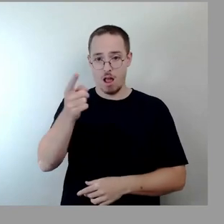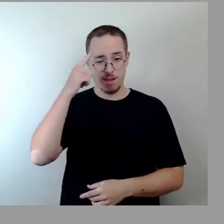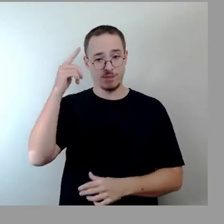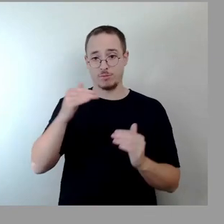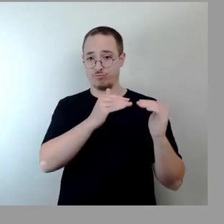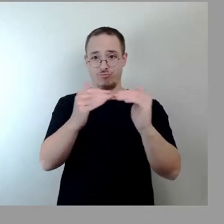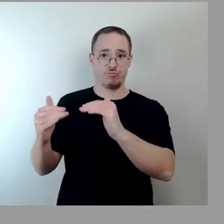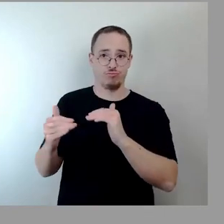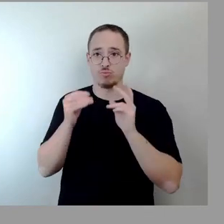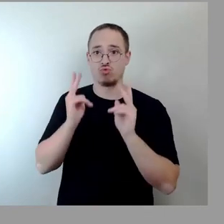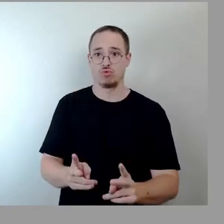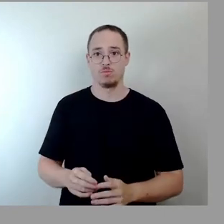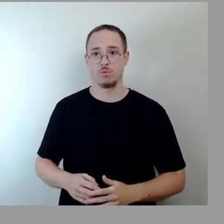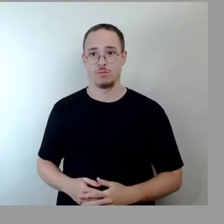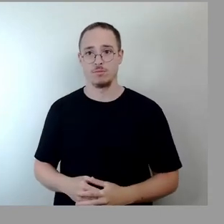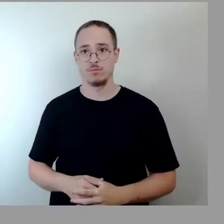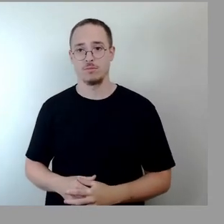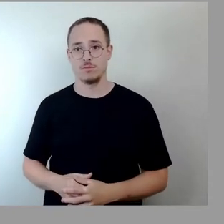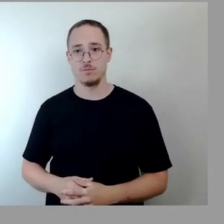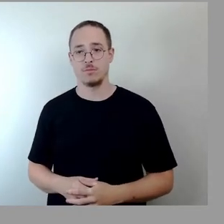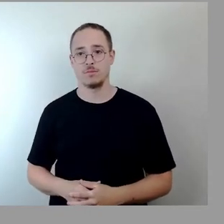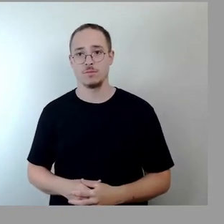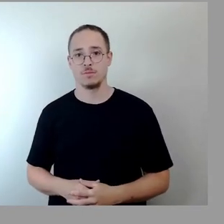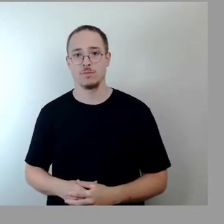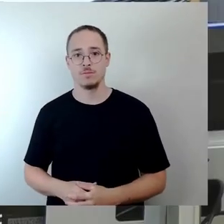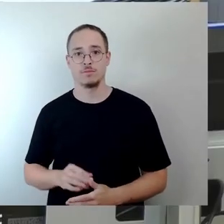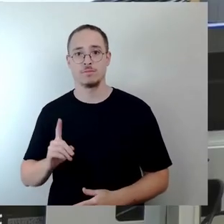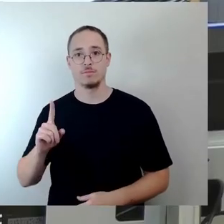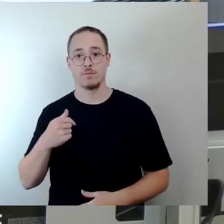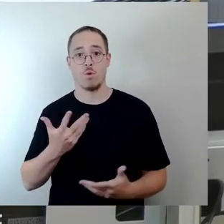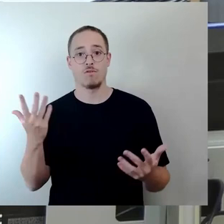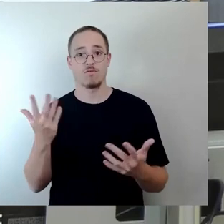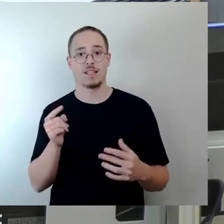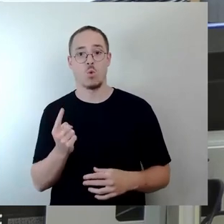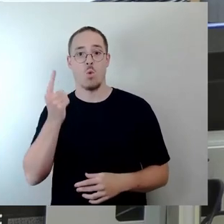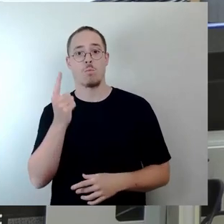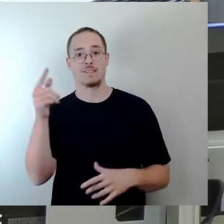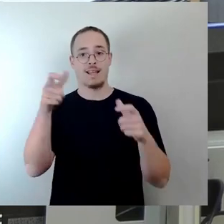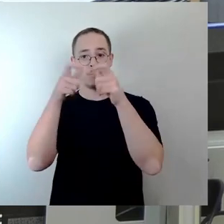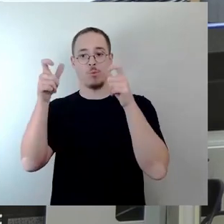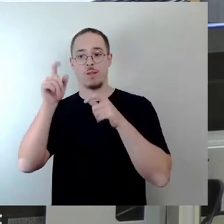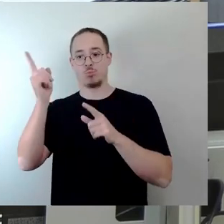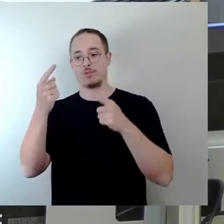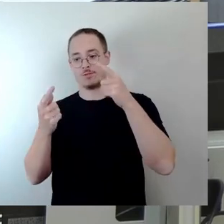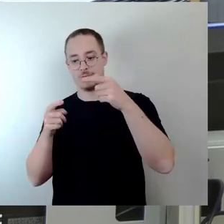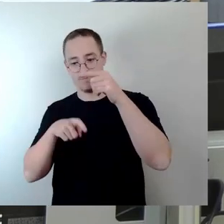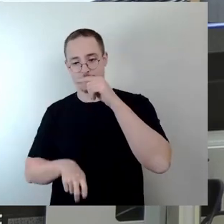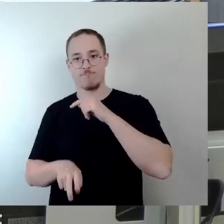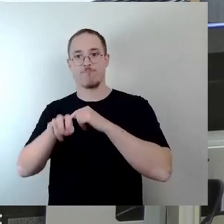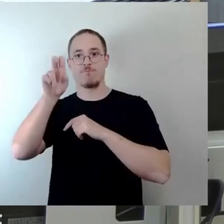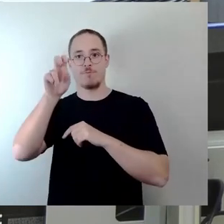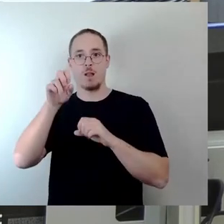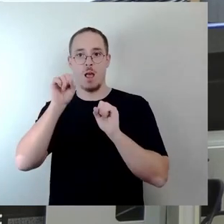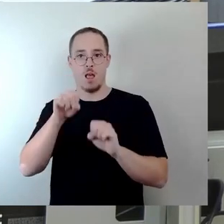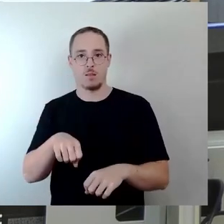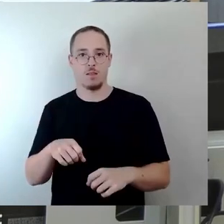darin Einigkeit, dass es eine Verbindung zum Operngebäude notwendig ist, in der die geschminkten Künstler in ihrem Kostüm auf